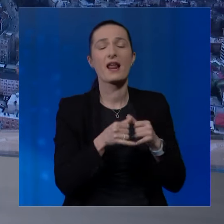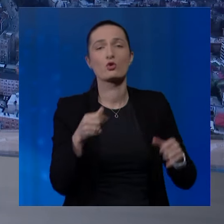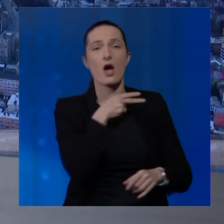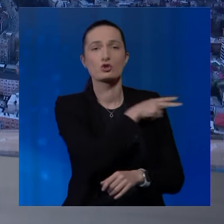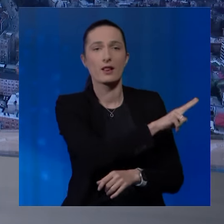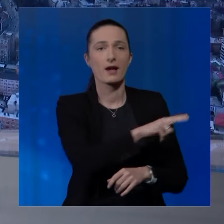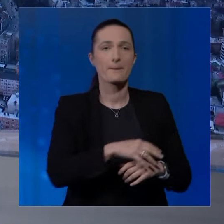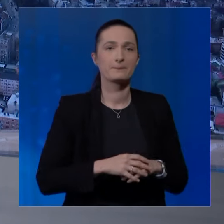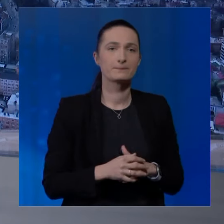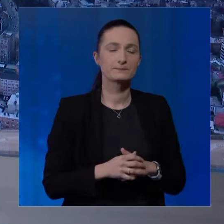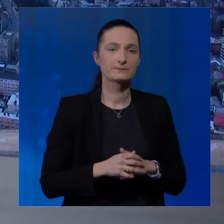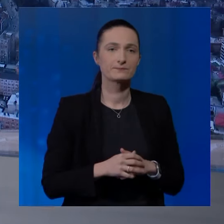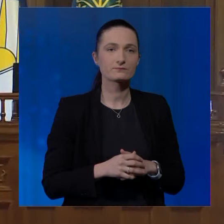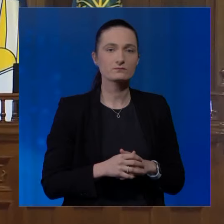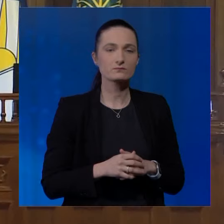gradonačelnika.